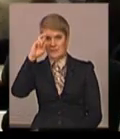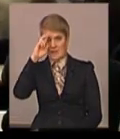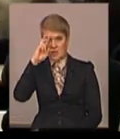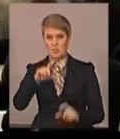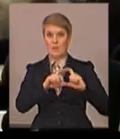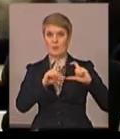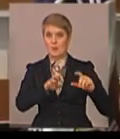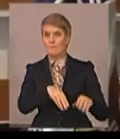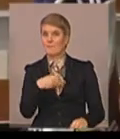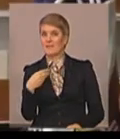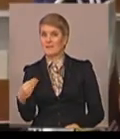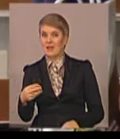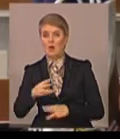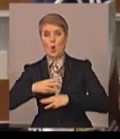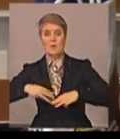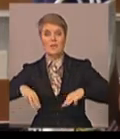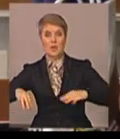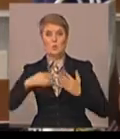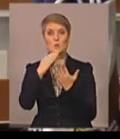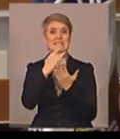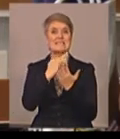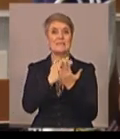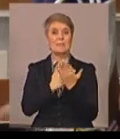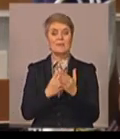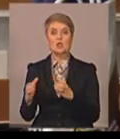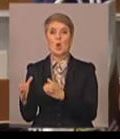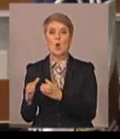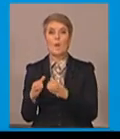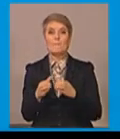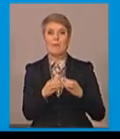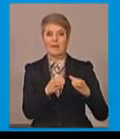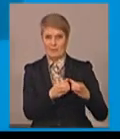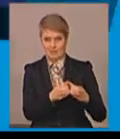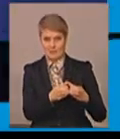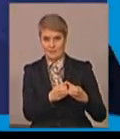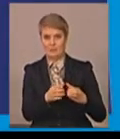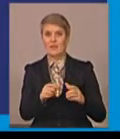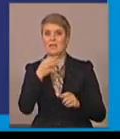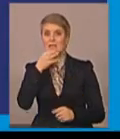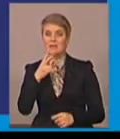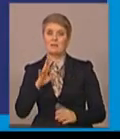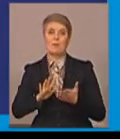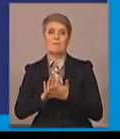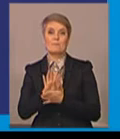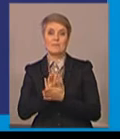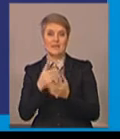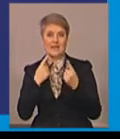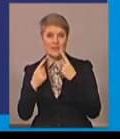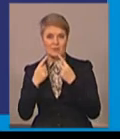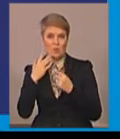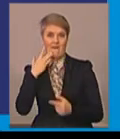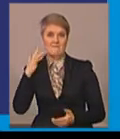відповідних компаній. Про це повідомила офіційний представник відомства Хізер Науерт на брифінгу в Вашингтоні. Перелік